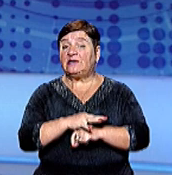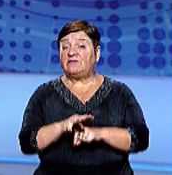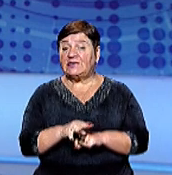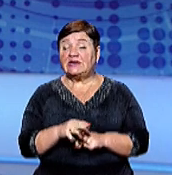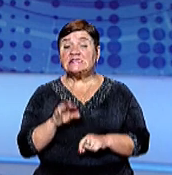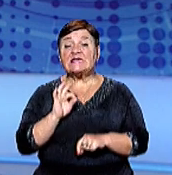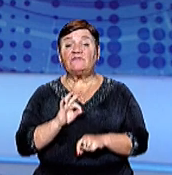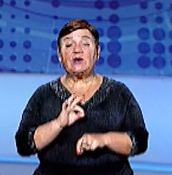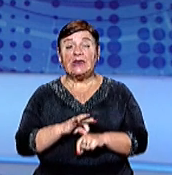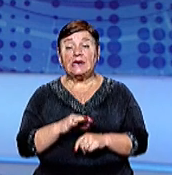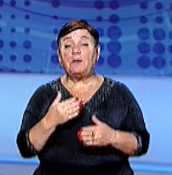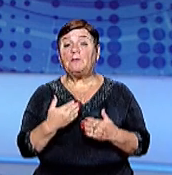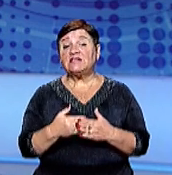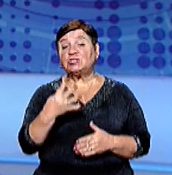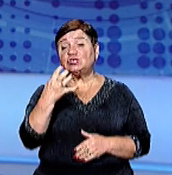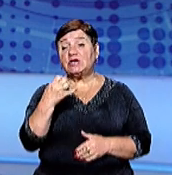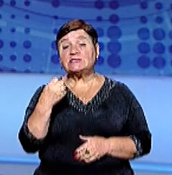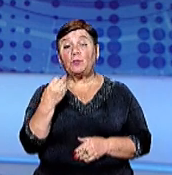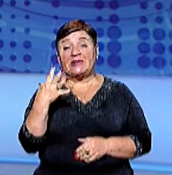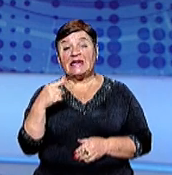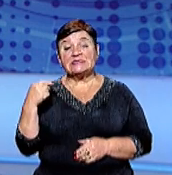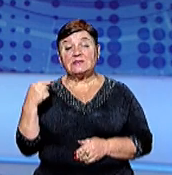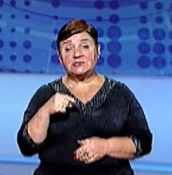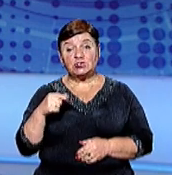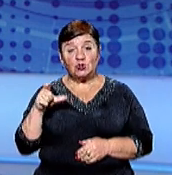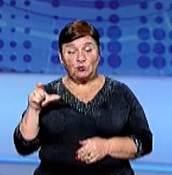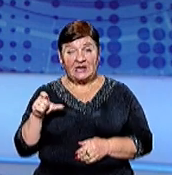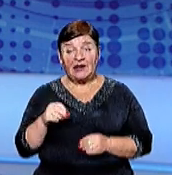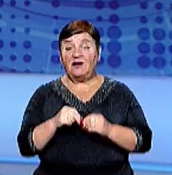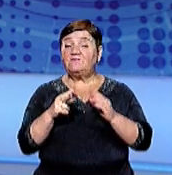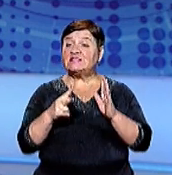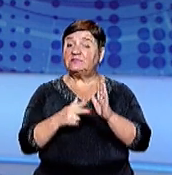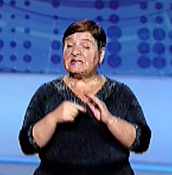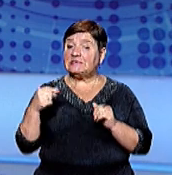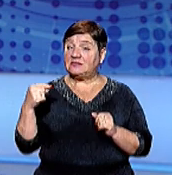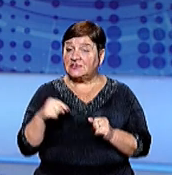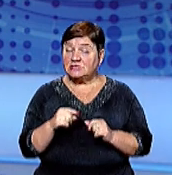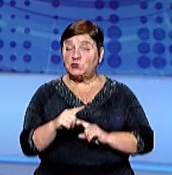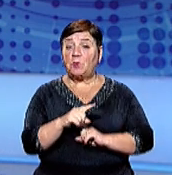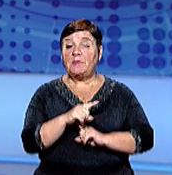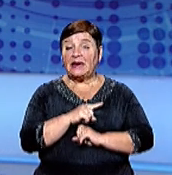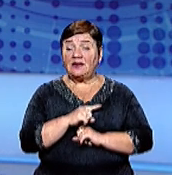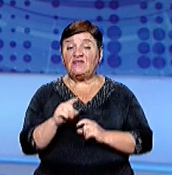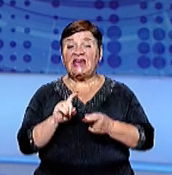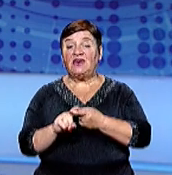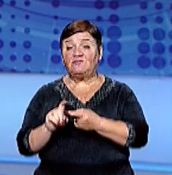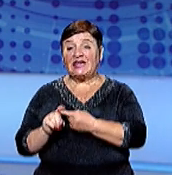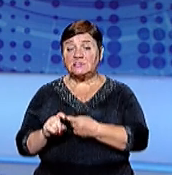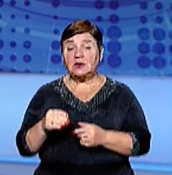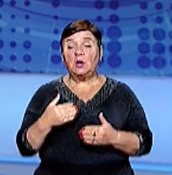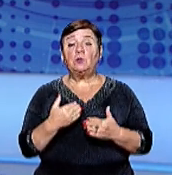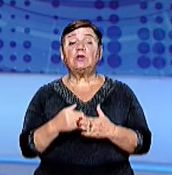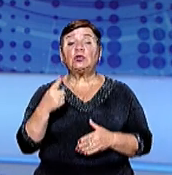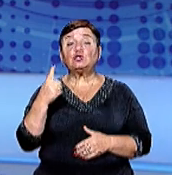захворіли майже 415 тисяч людей 18 тисяч 440 померли від інфекції, понад